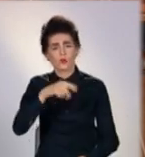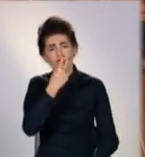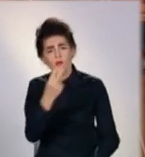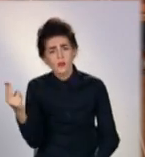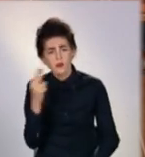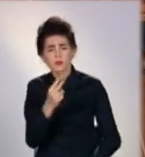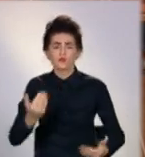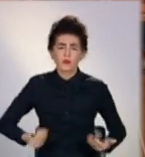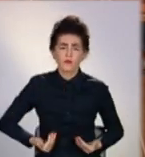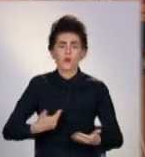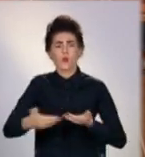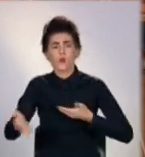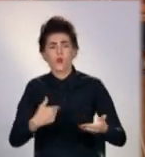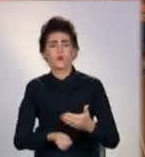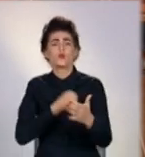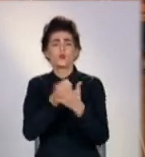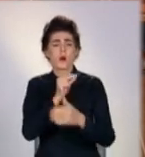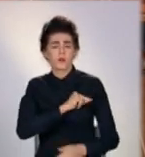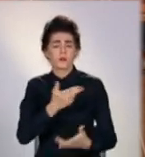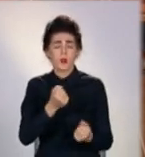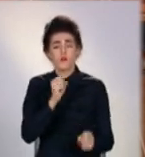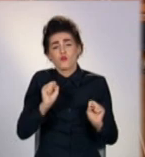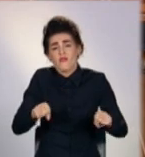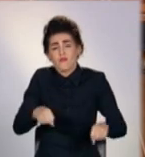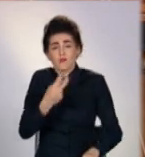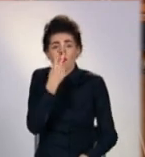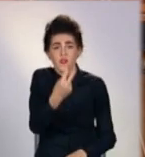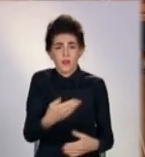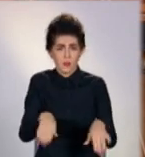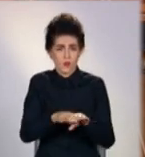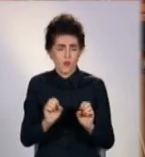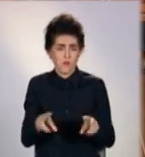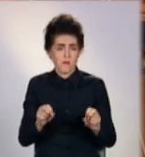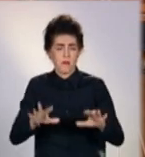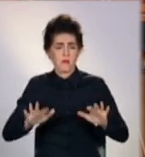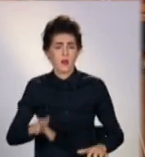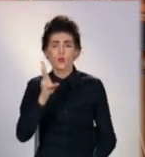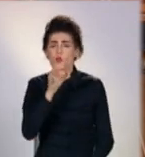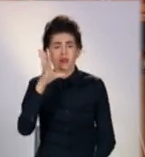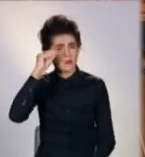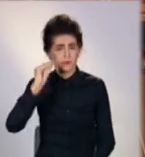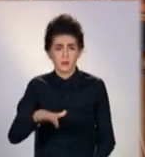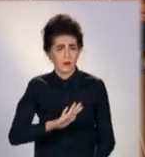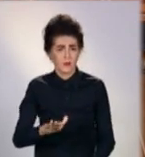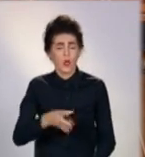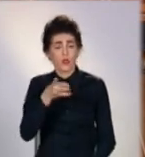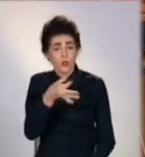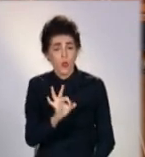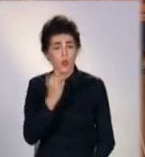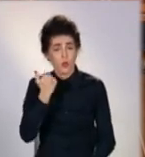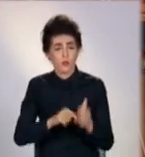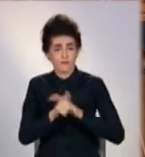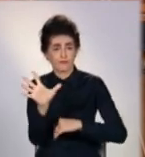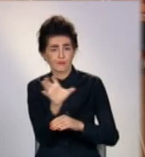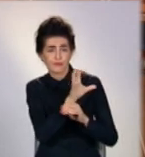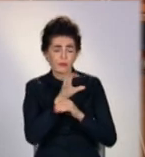двигаються, ходять на роботу. Вони, може, і бачили ці всі опасні місця, але на це вже ніхто не обращав увагу. І коли ми почали їх фотографувати, то у